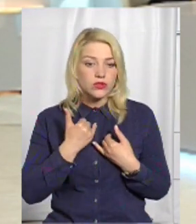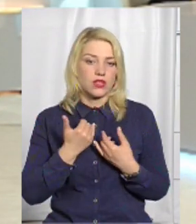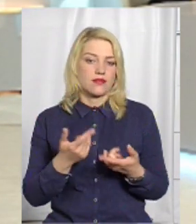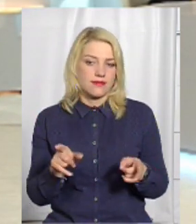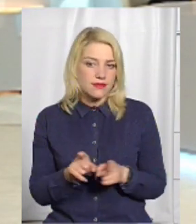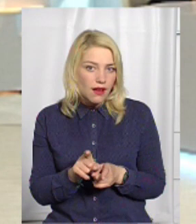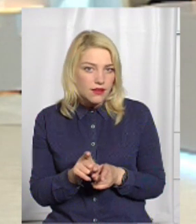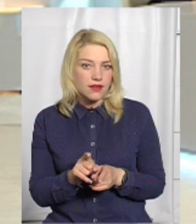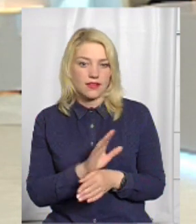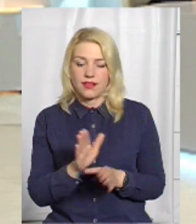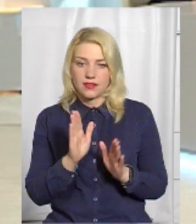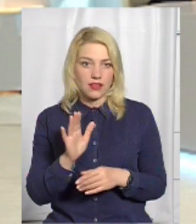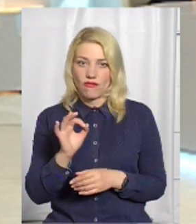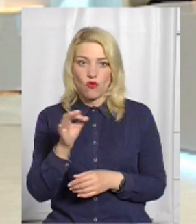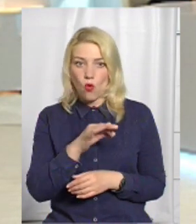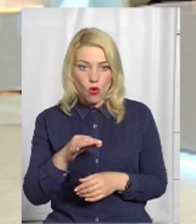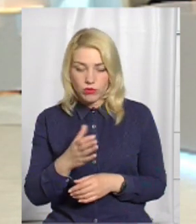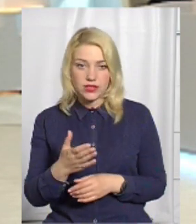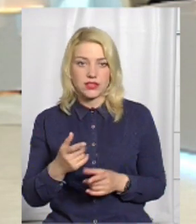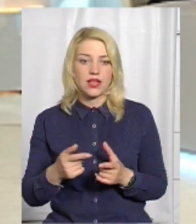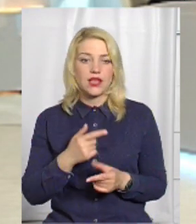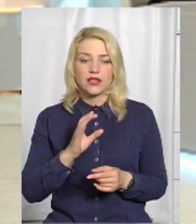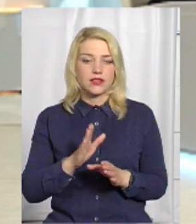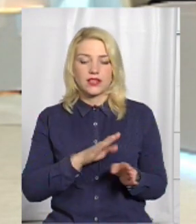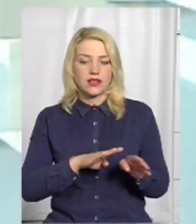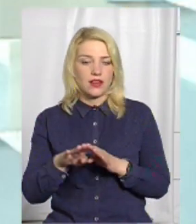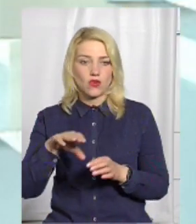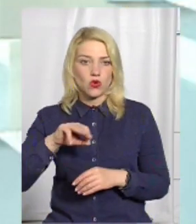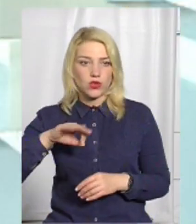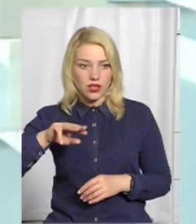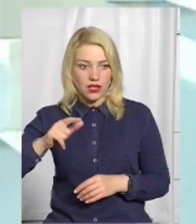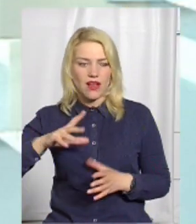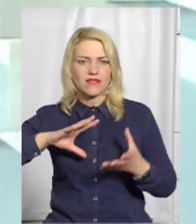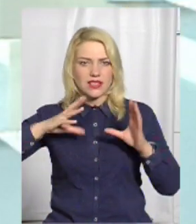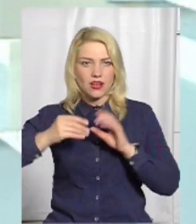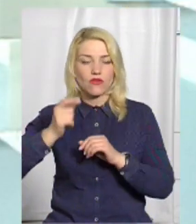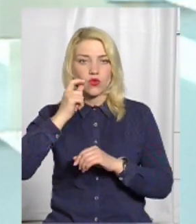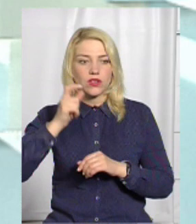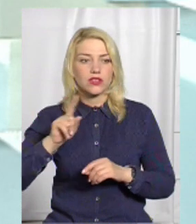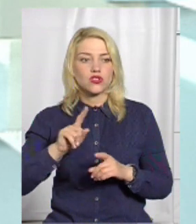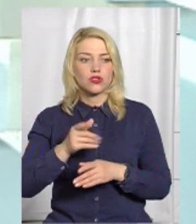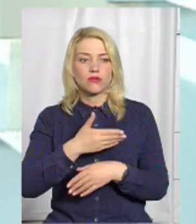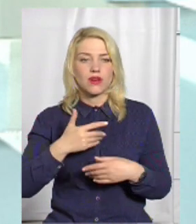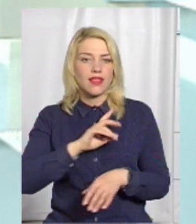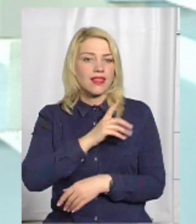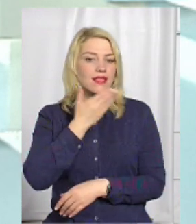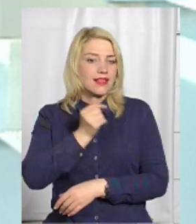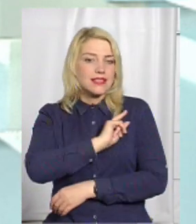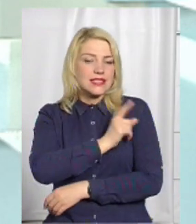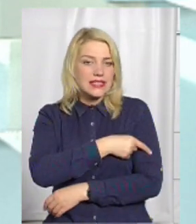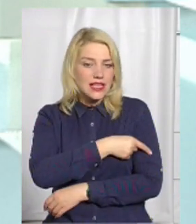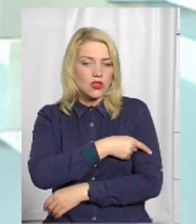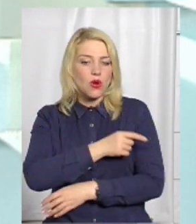тенденція не тільки в області, не тільки там на рівні ОТГ, а взагалі в Україні, що ми не сильно взагалі